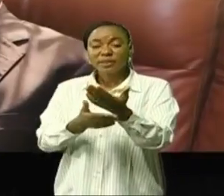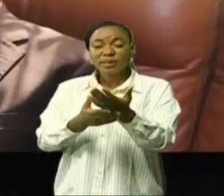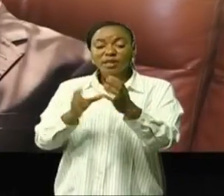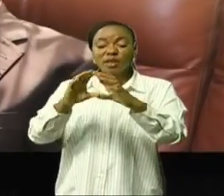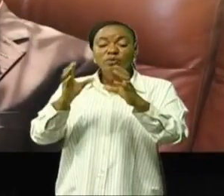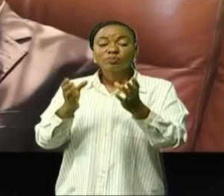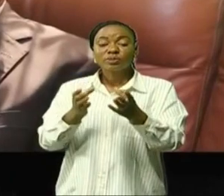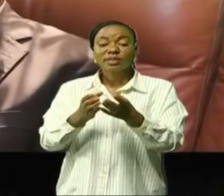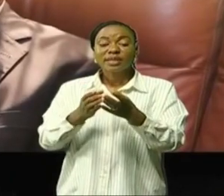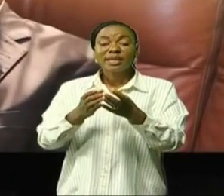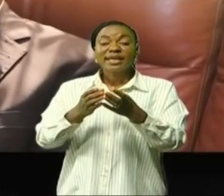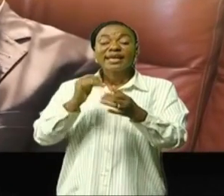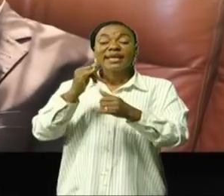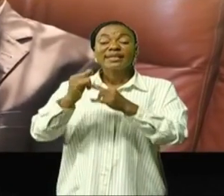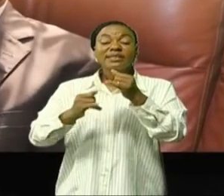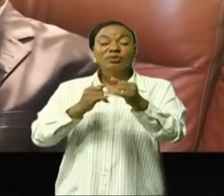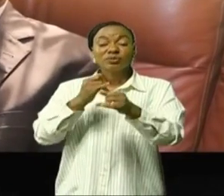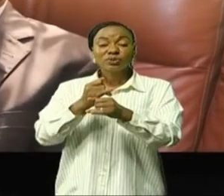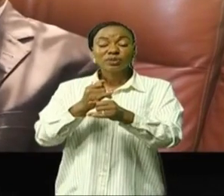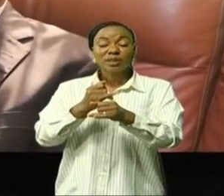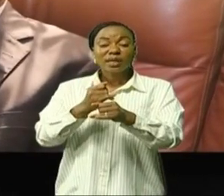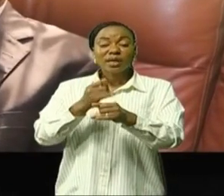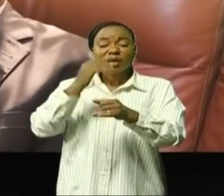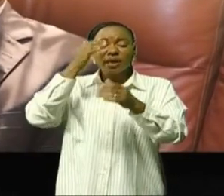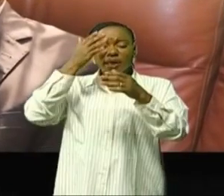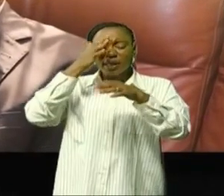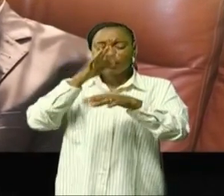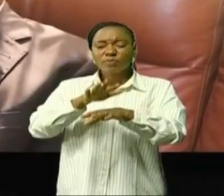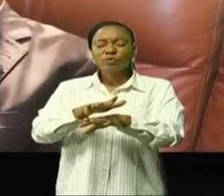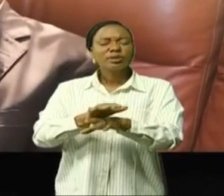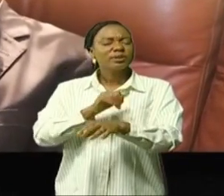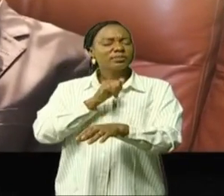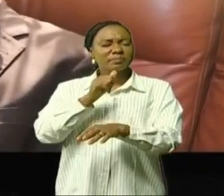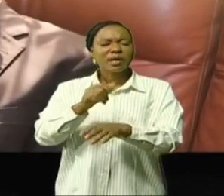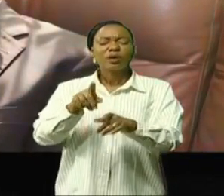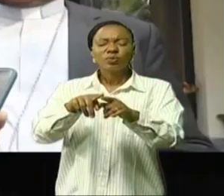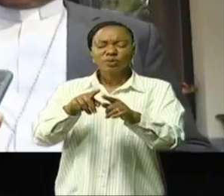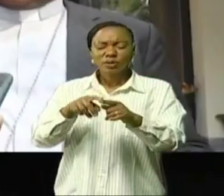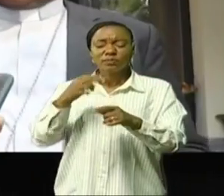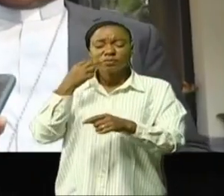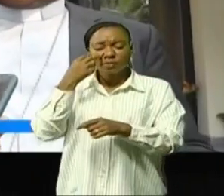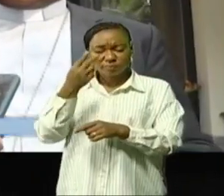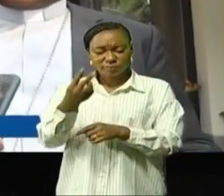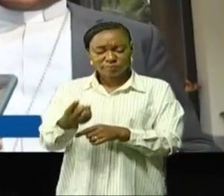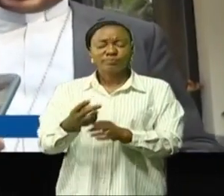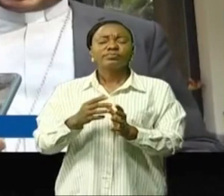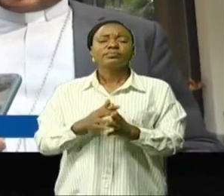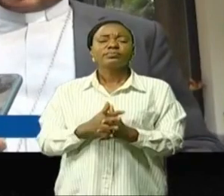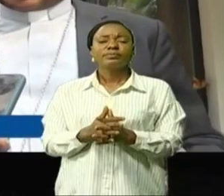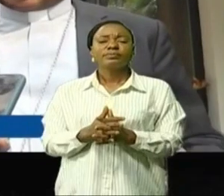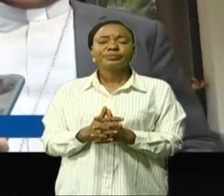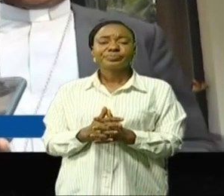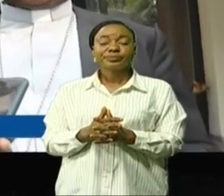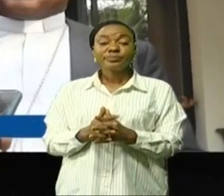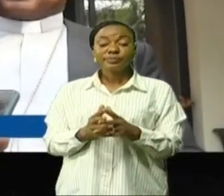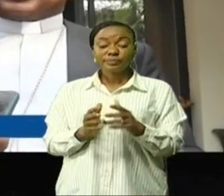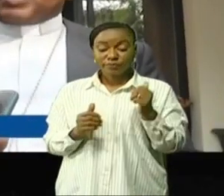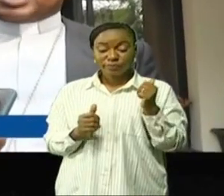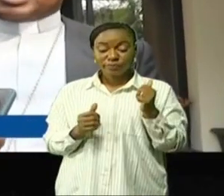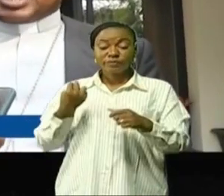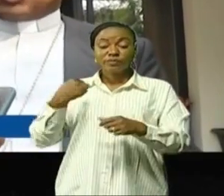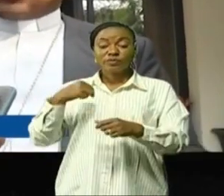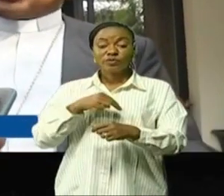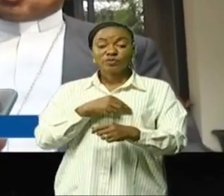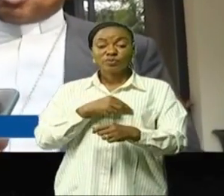hypocrisie dans le traitement du dossier République démocratique du Congo et d'élever tout embargo. Nous restons soudés pour